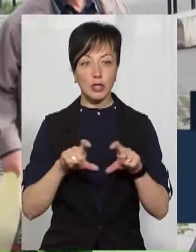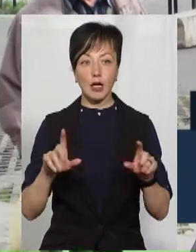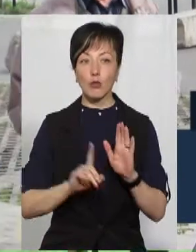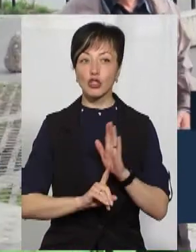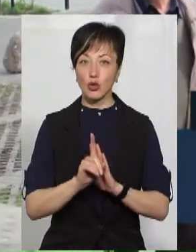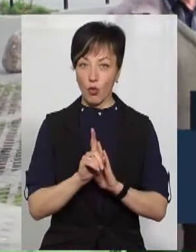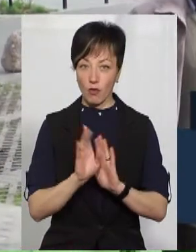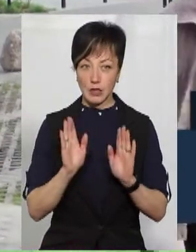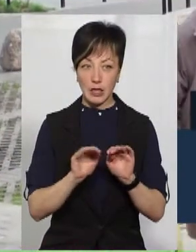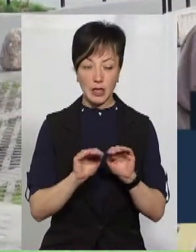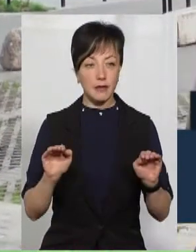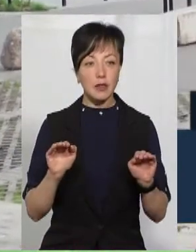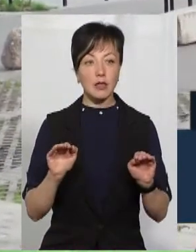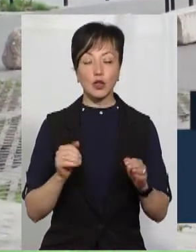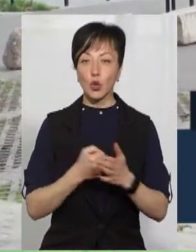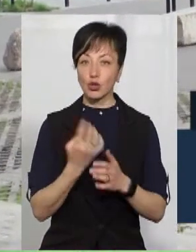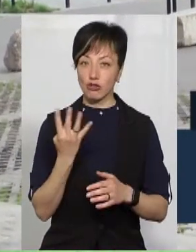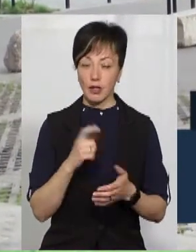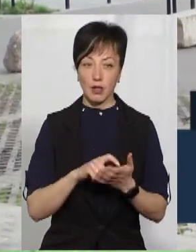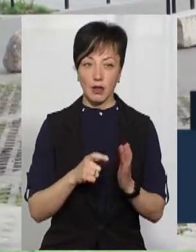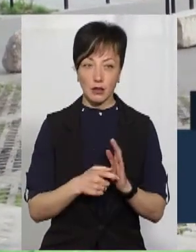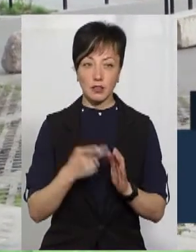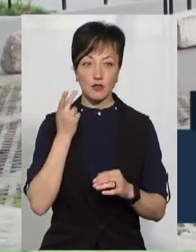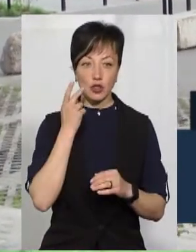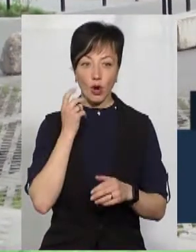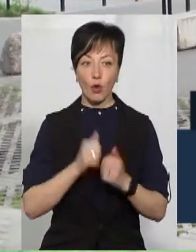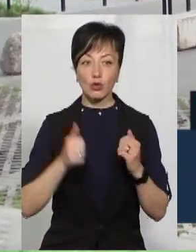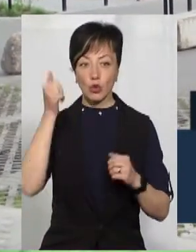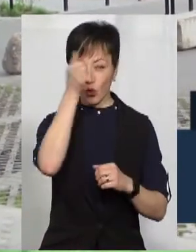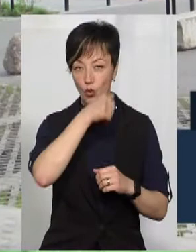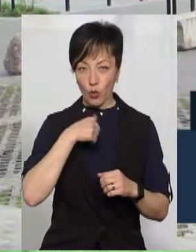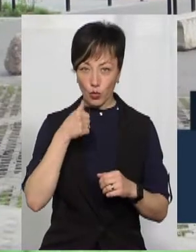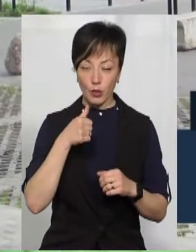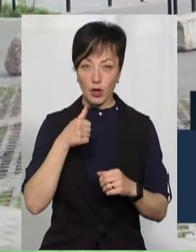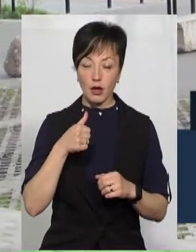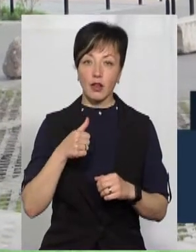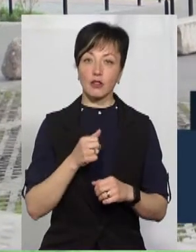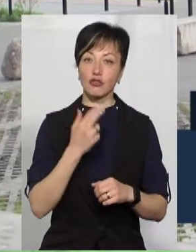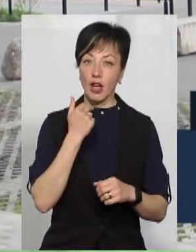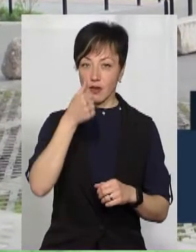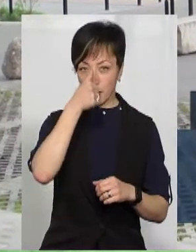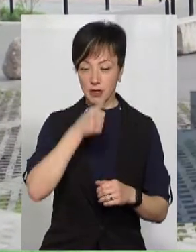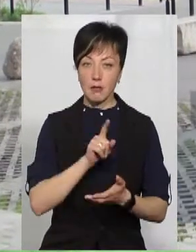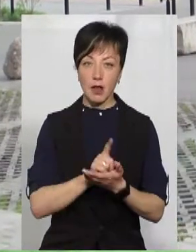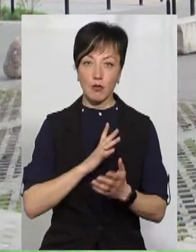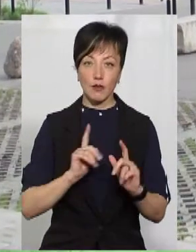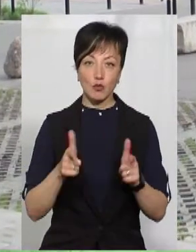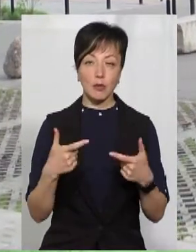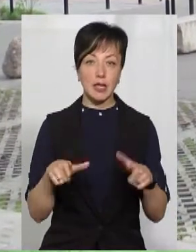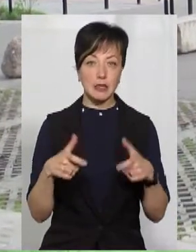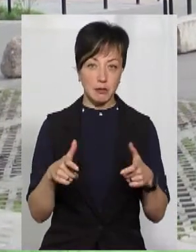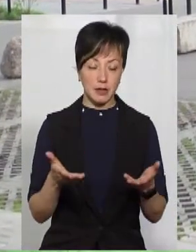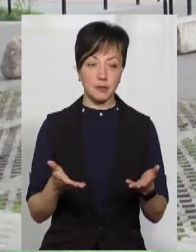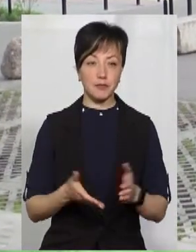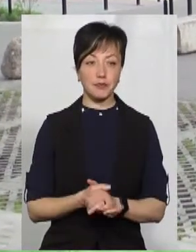початковою школою, діти вчаться тільки до четвертого класу. Зазвичай кожного року в червні мали бути вступні іспити,